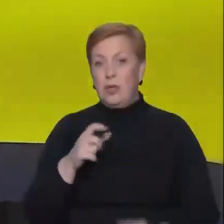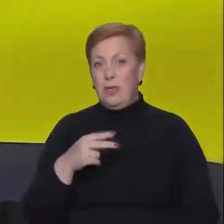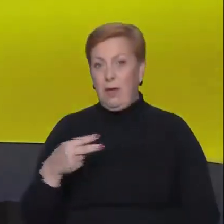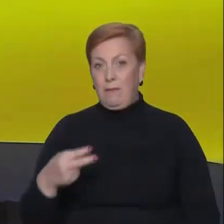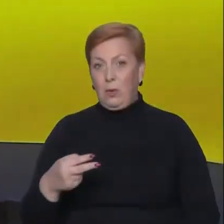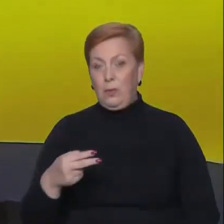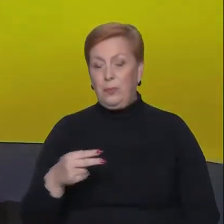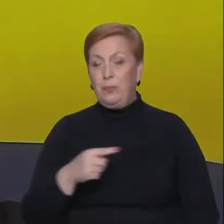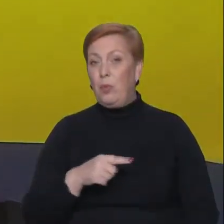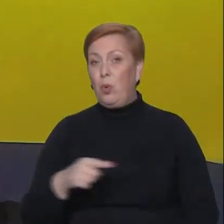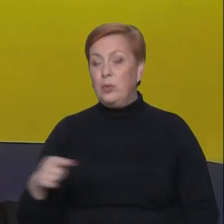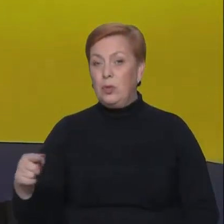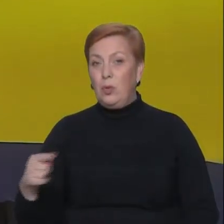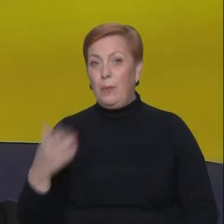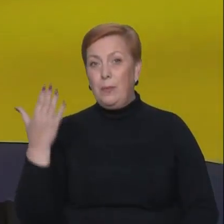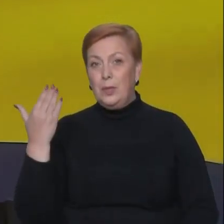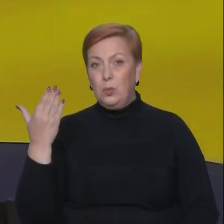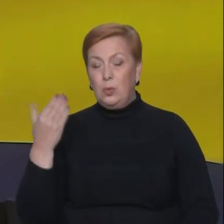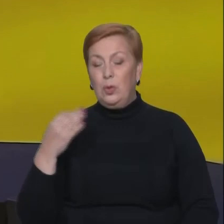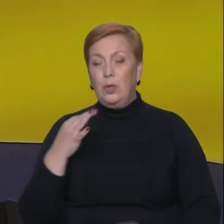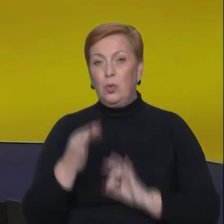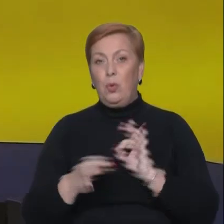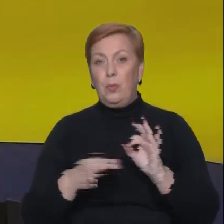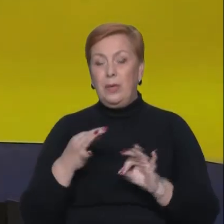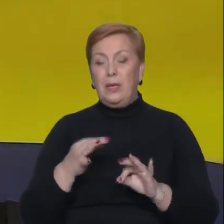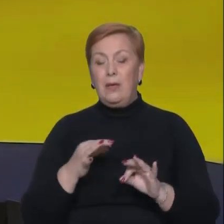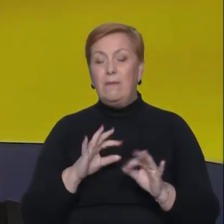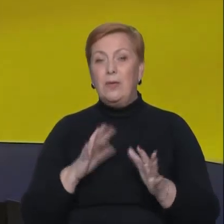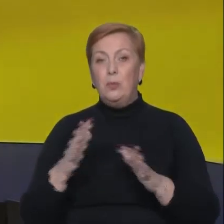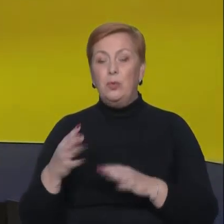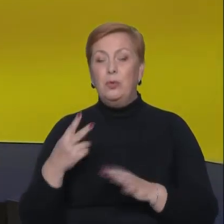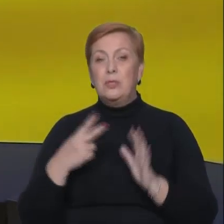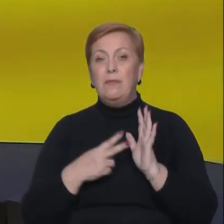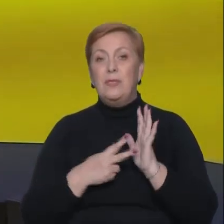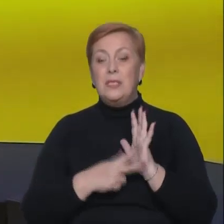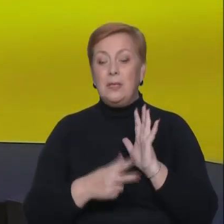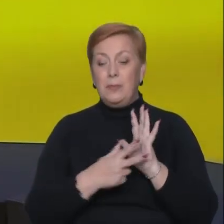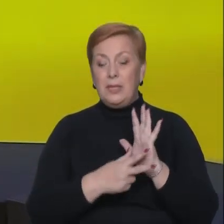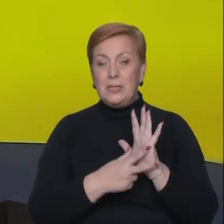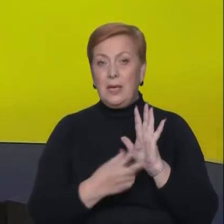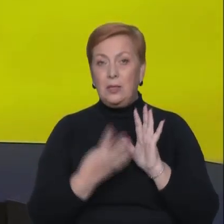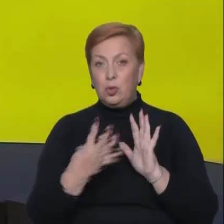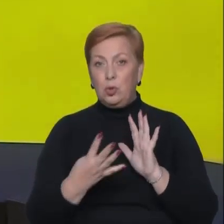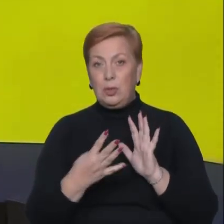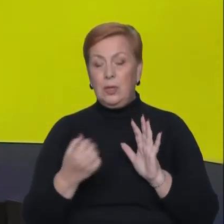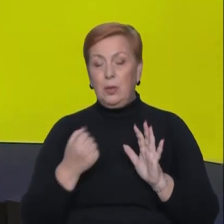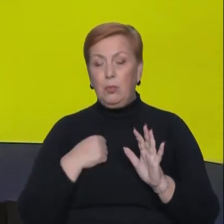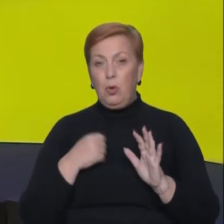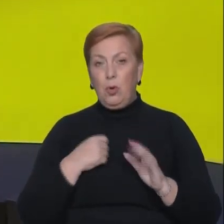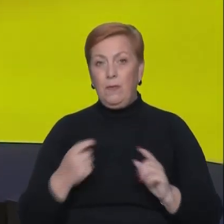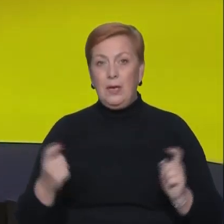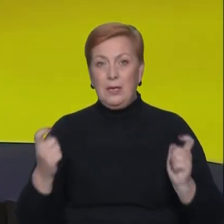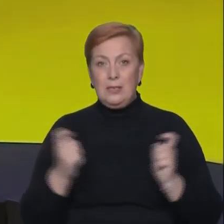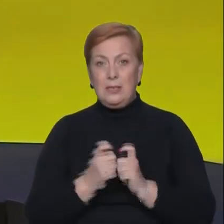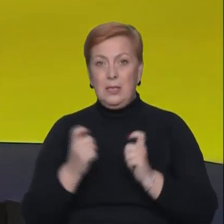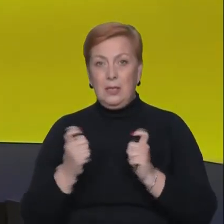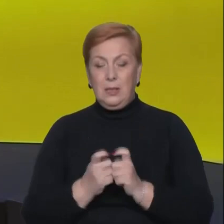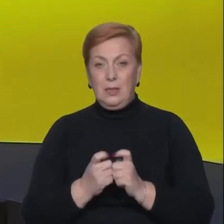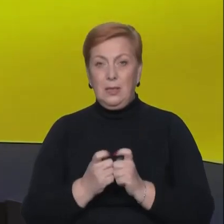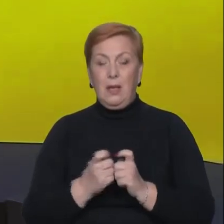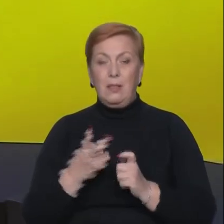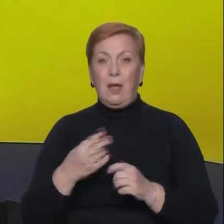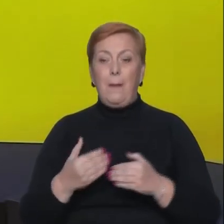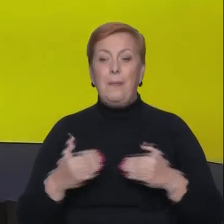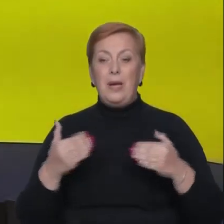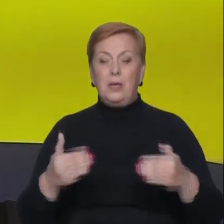І протягом минулої доби на передовій відбулося 84 бойових зіткнення, повідомляє Генштаб у ранковому зведенні